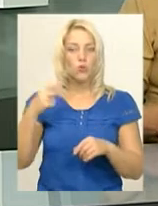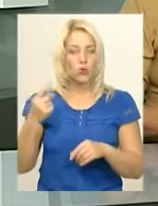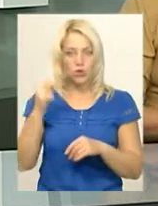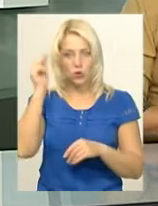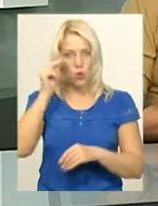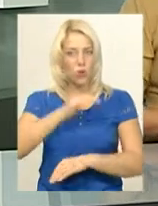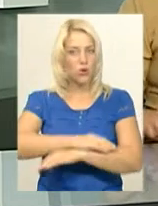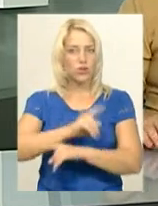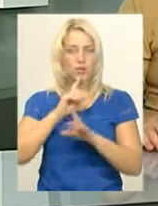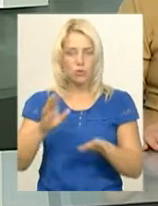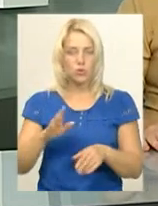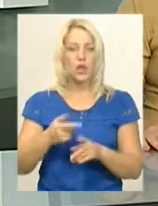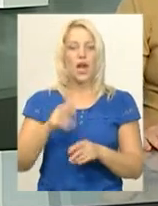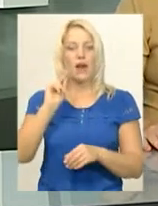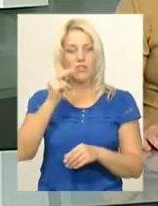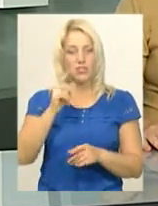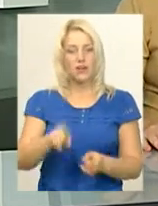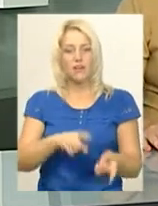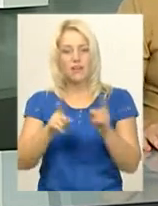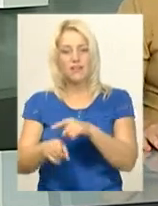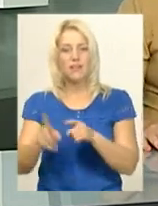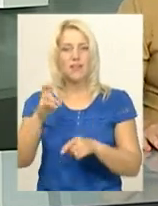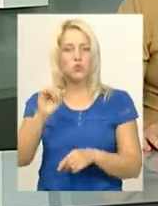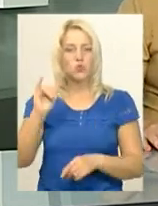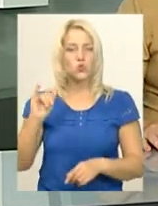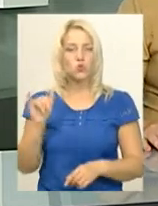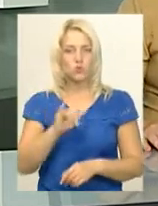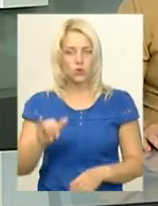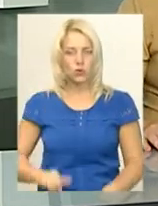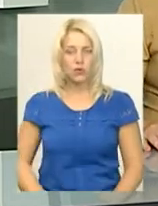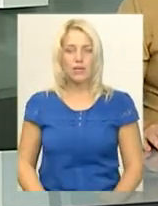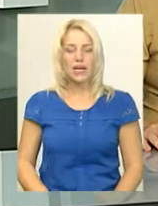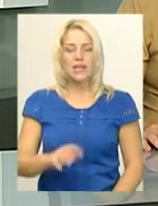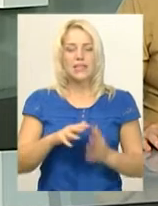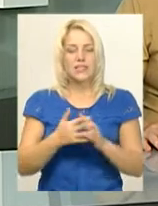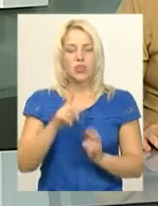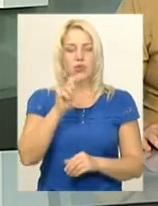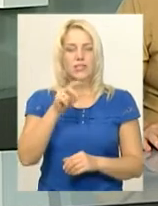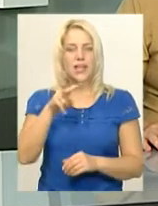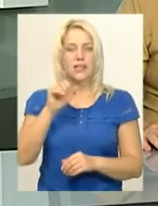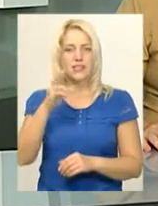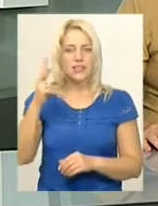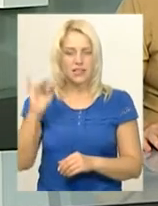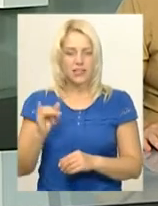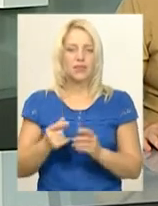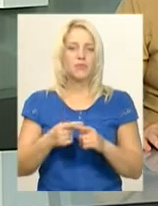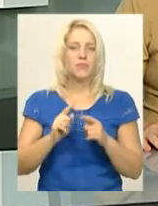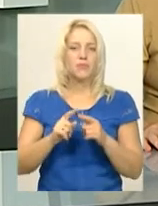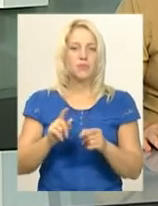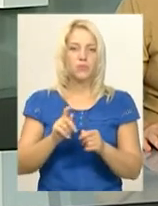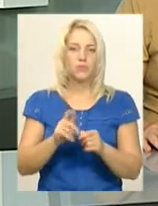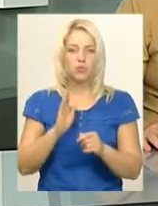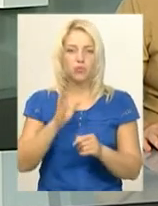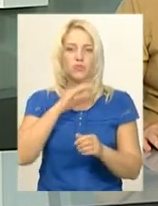четвер діти навчатимуться у суботу. У селі Залізці Дунаєвецького району прокладають водогін. Для цього півтора мільйони гривень з